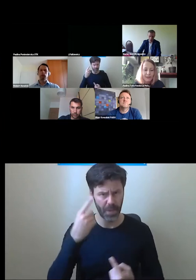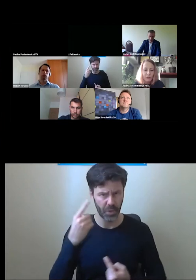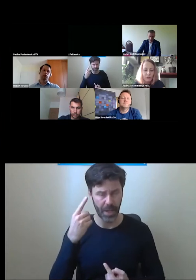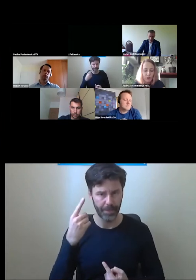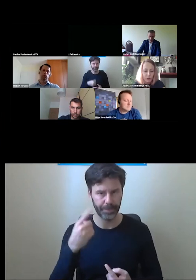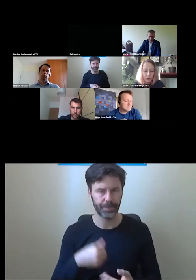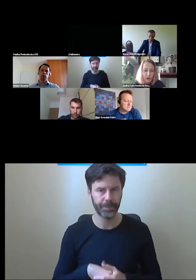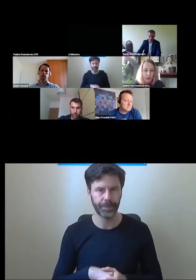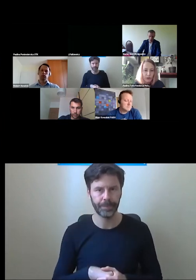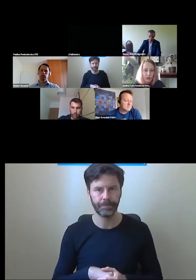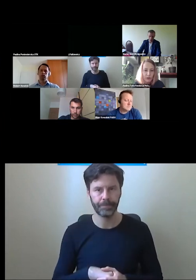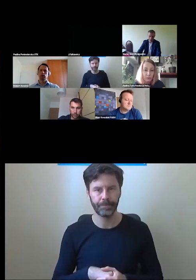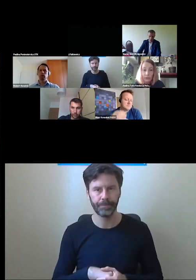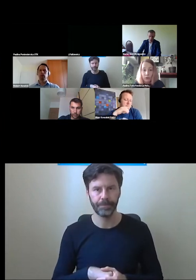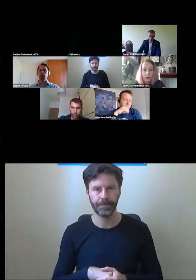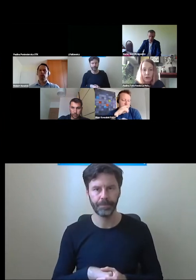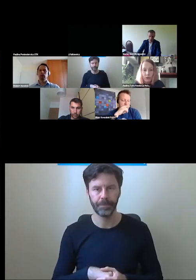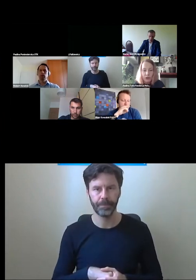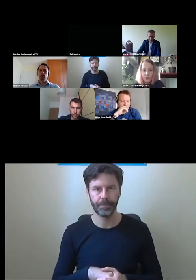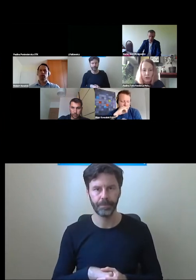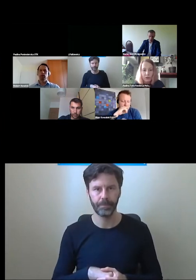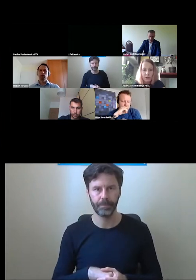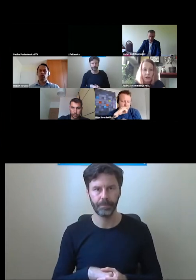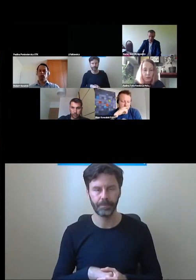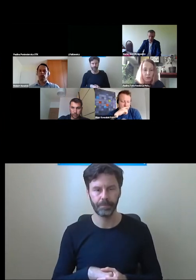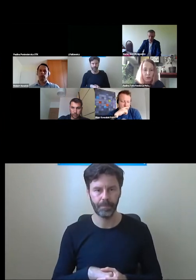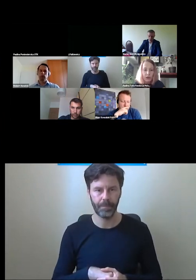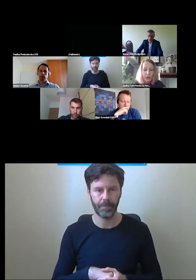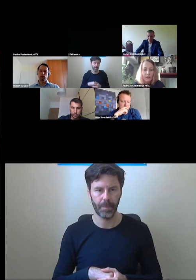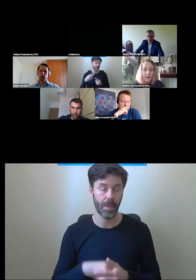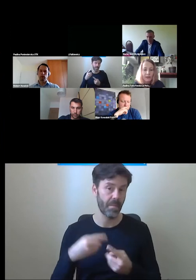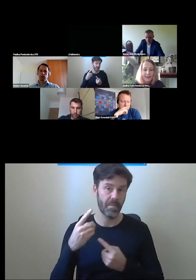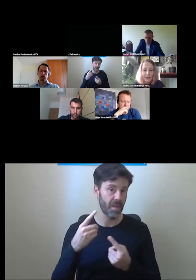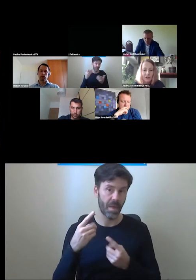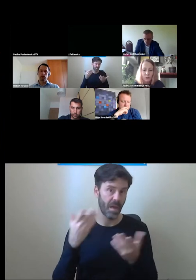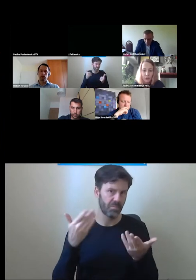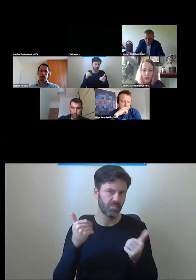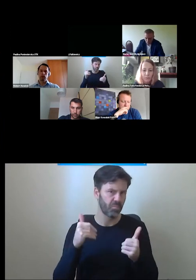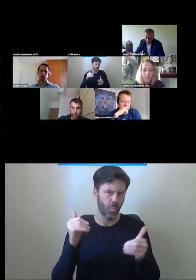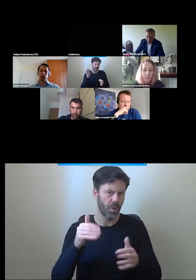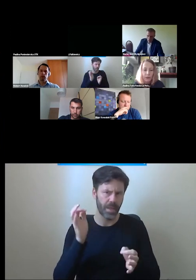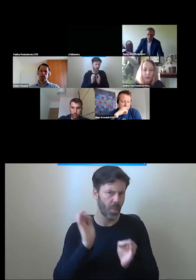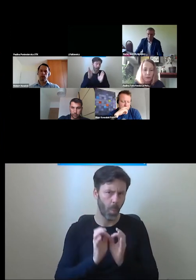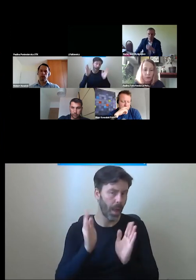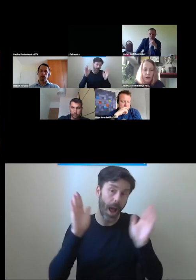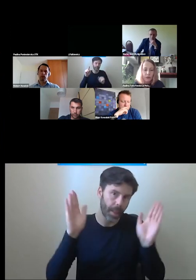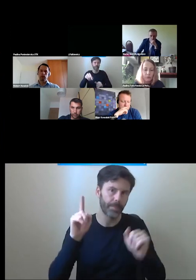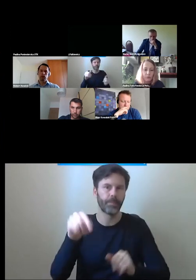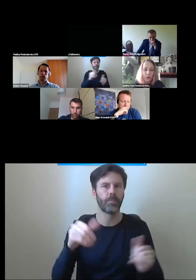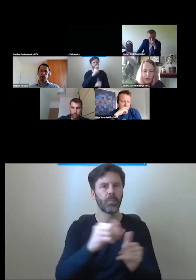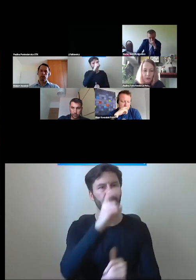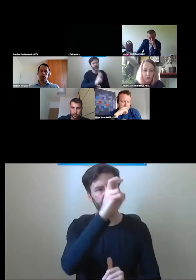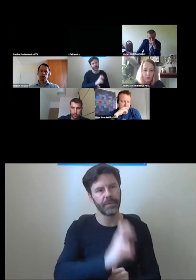całkiem ciężko jest, chociaż nie mam aż takiego rozeznania być może, znaleźć taką windę, która